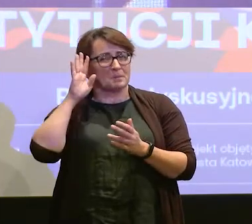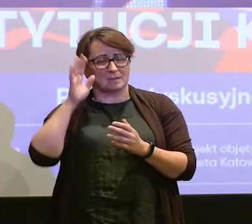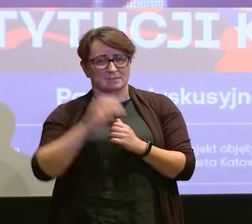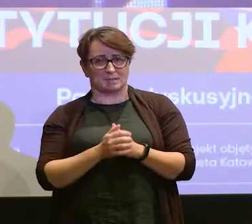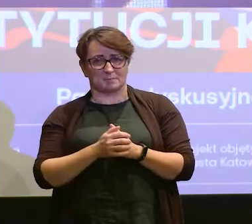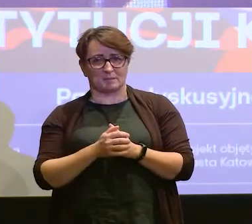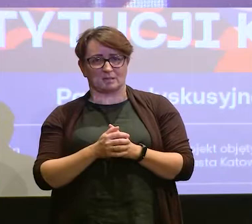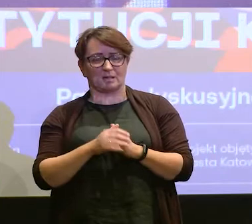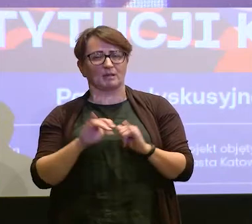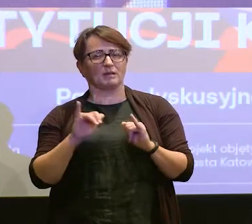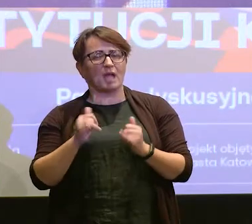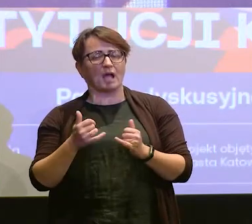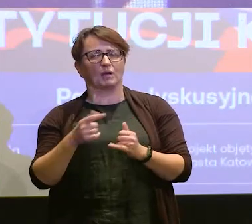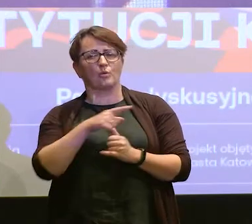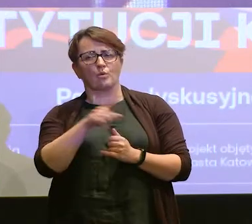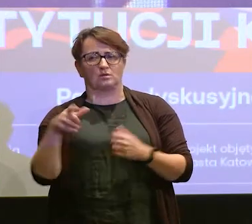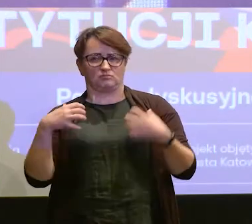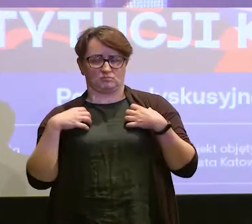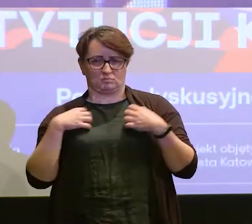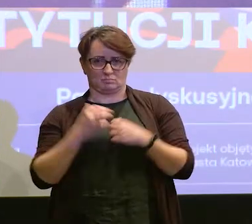jak funkcjonują.